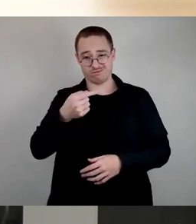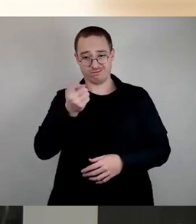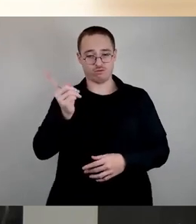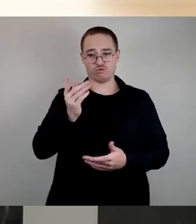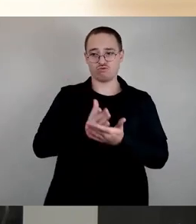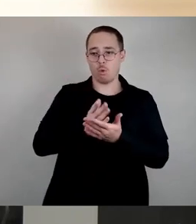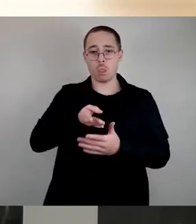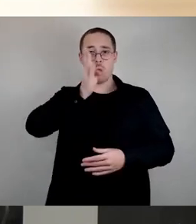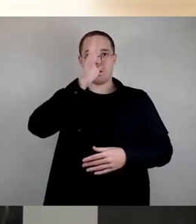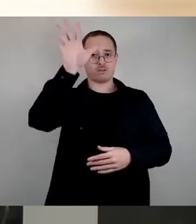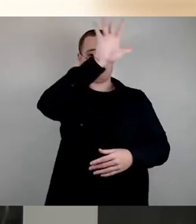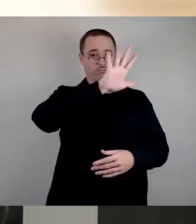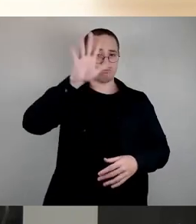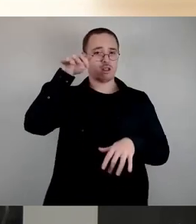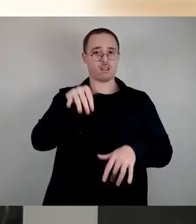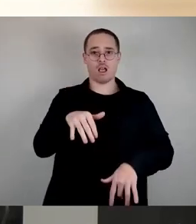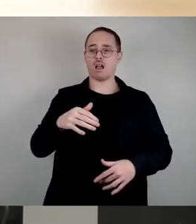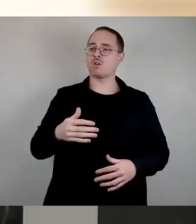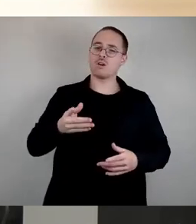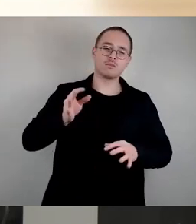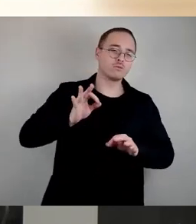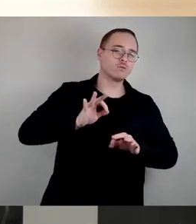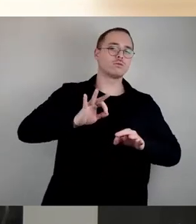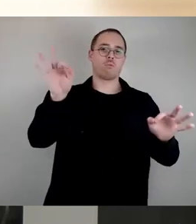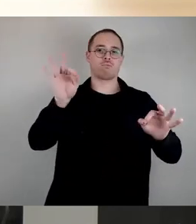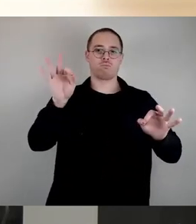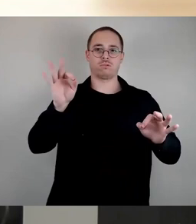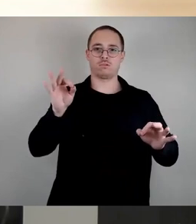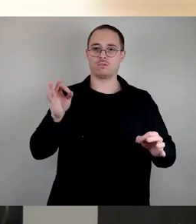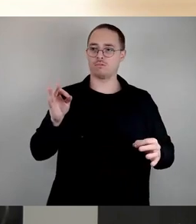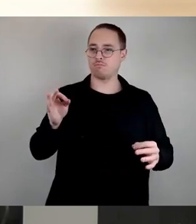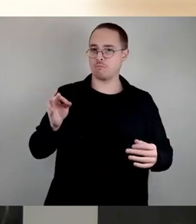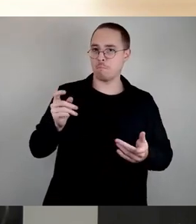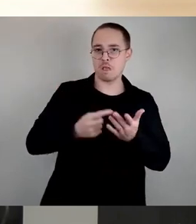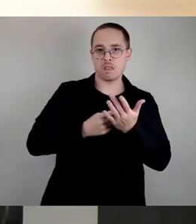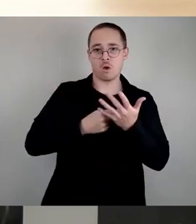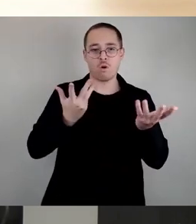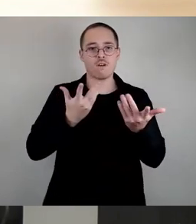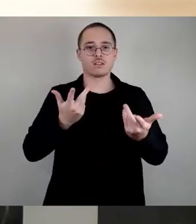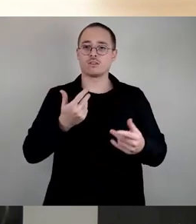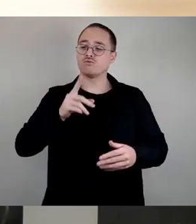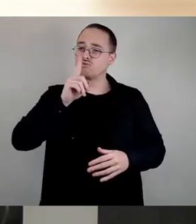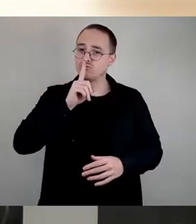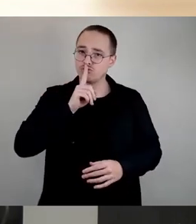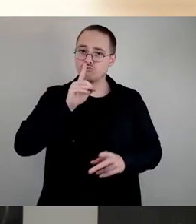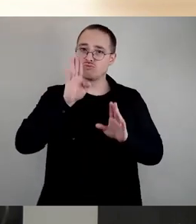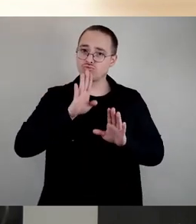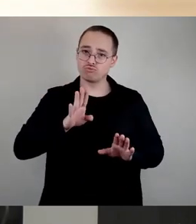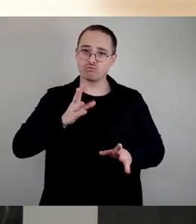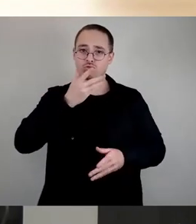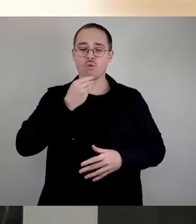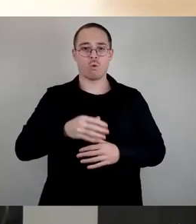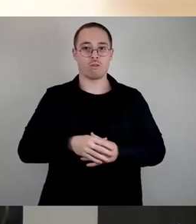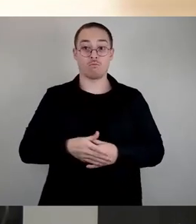Lebensbedingungen gehabt. Eine fantastische bürgerliche Stille. Dann der erste Aufschrei, als die Unterkunft an der Karl-Marx-Straße kam.